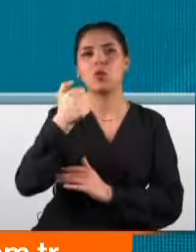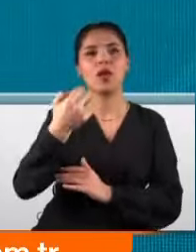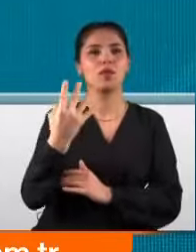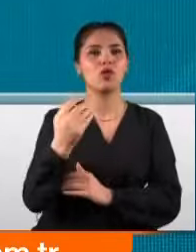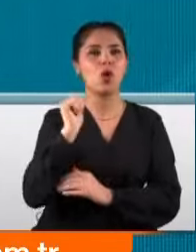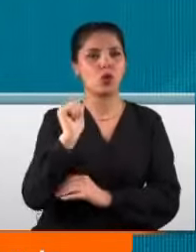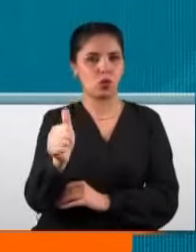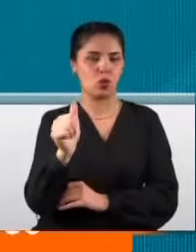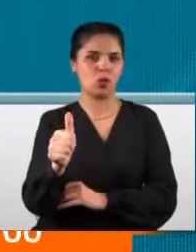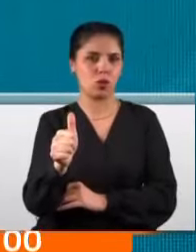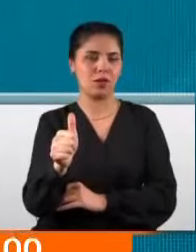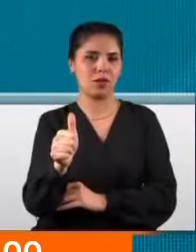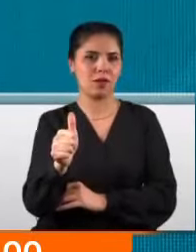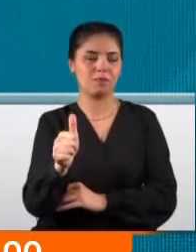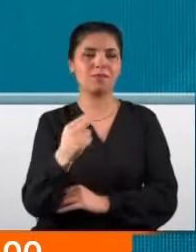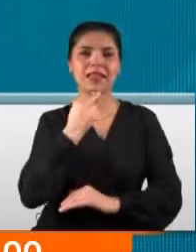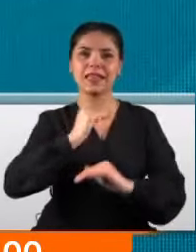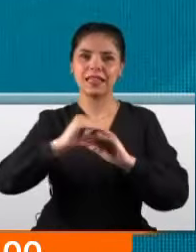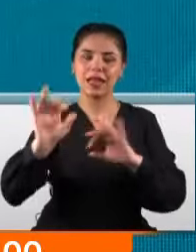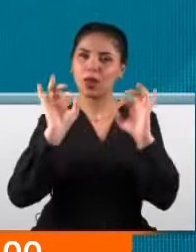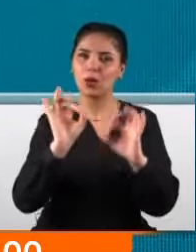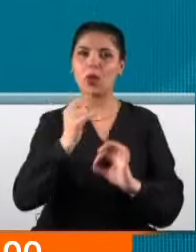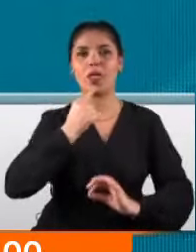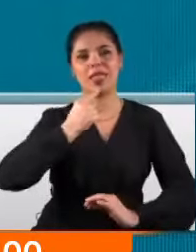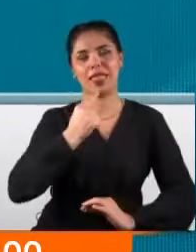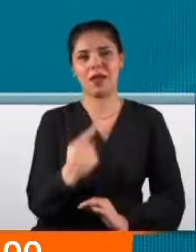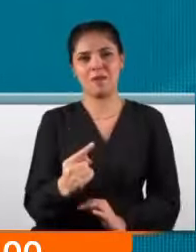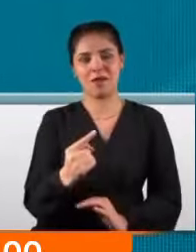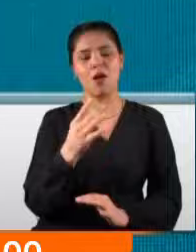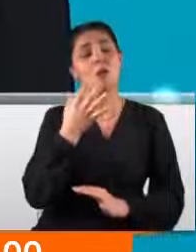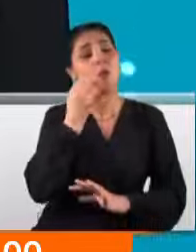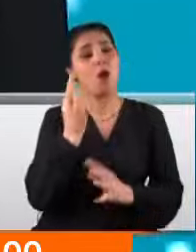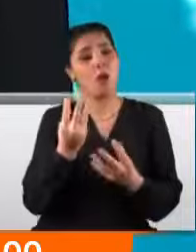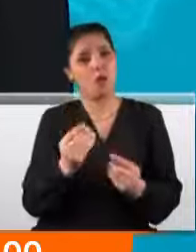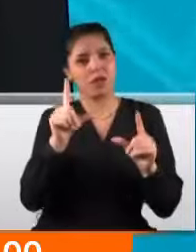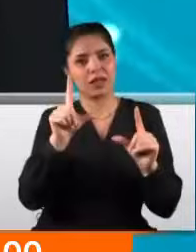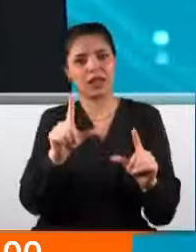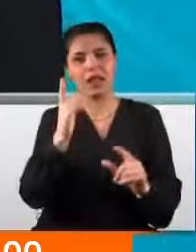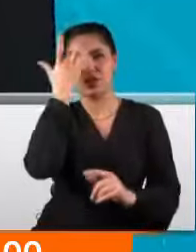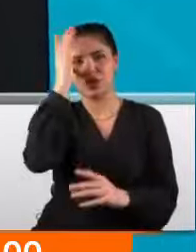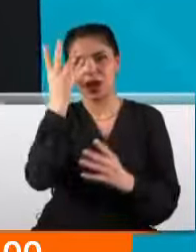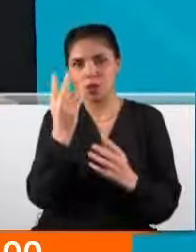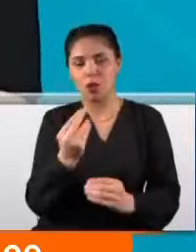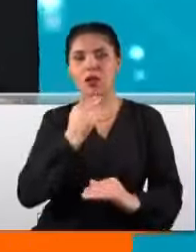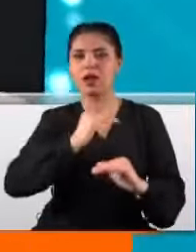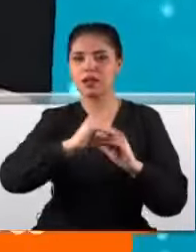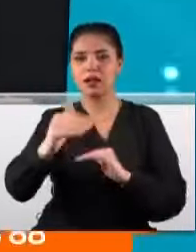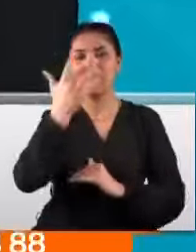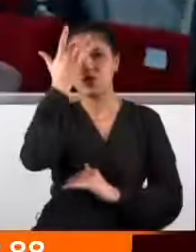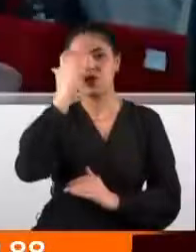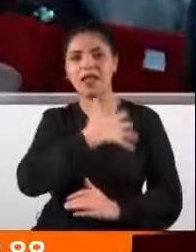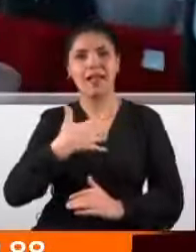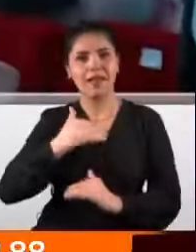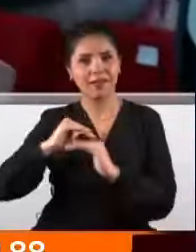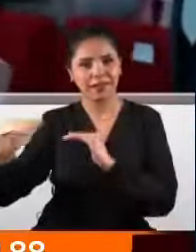esasen kadınların günüdür, öyle olmalıdır. Şehit düşen kadınları, şehit annelerini